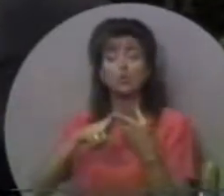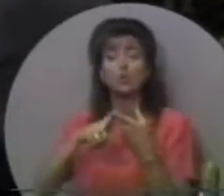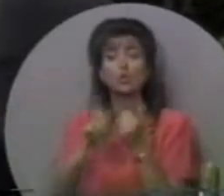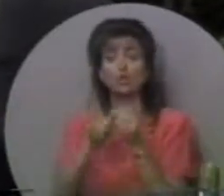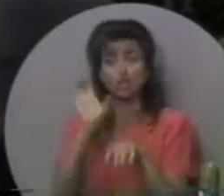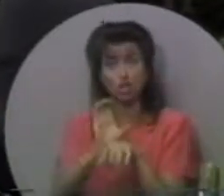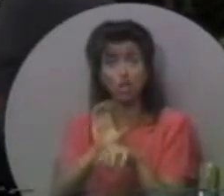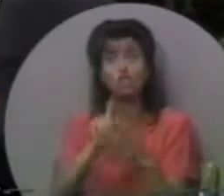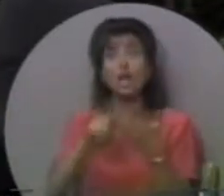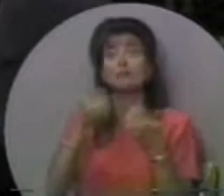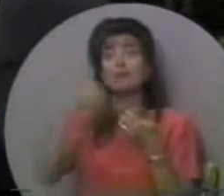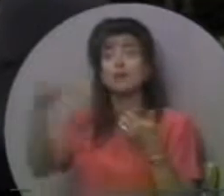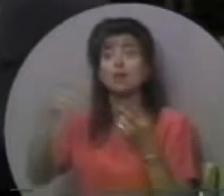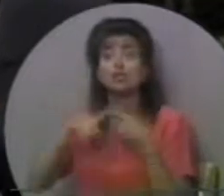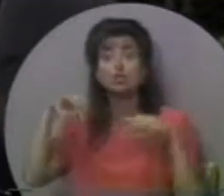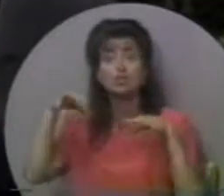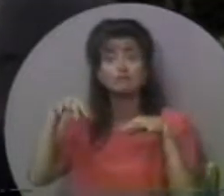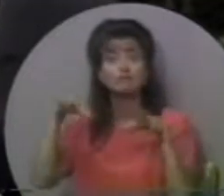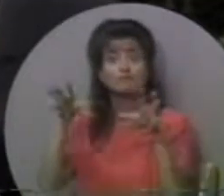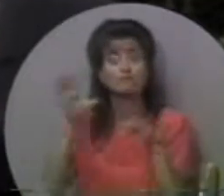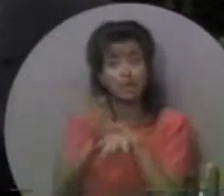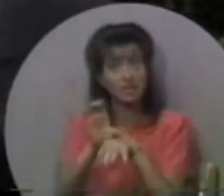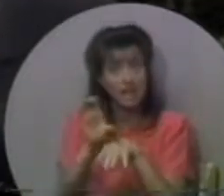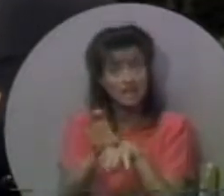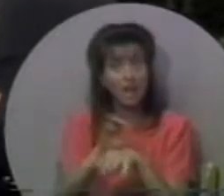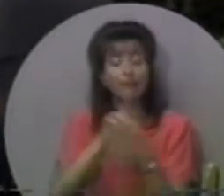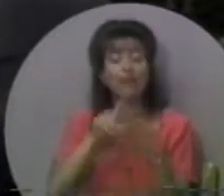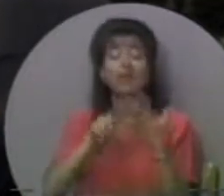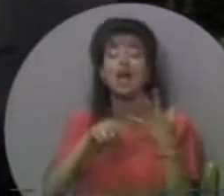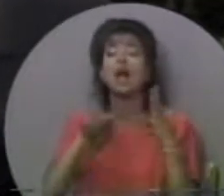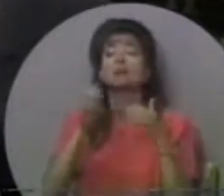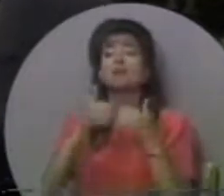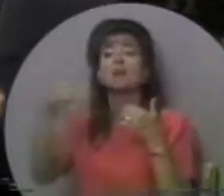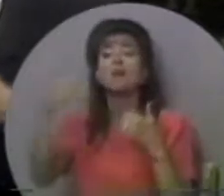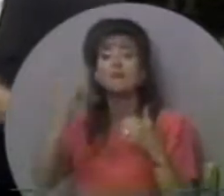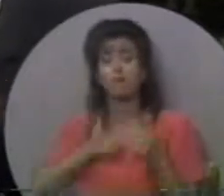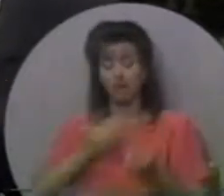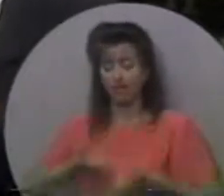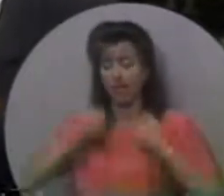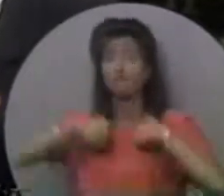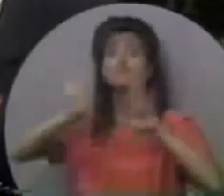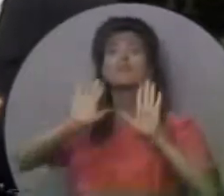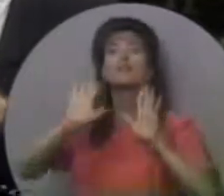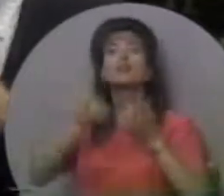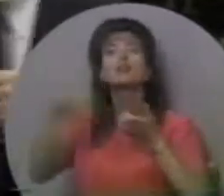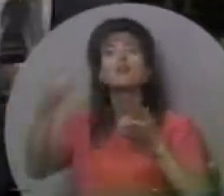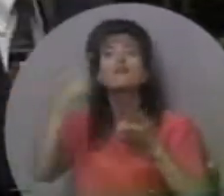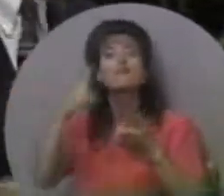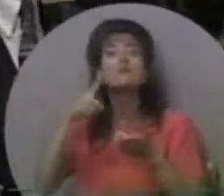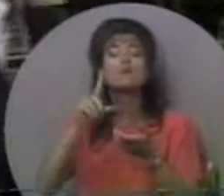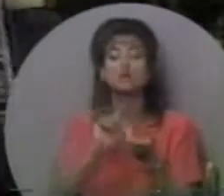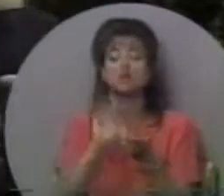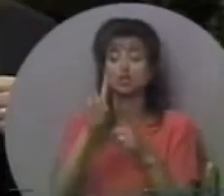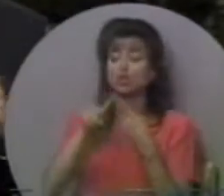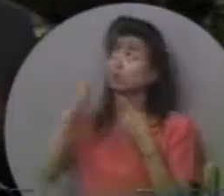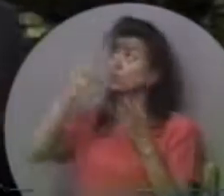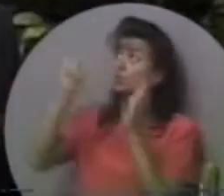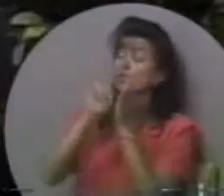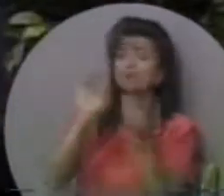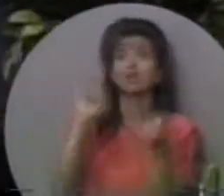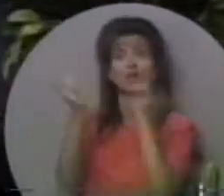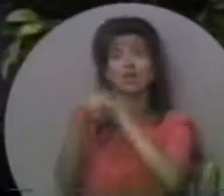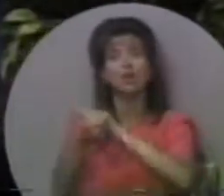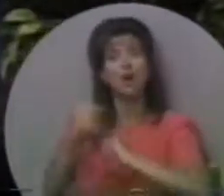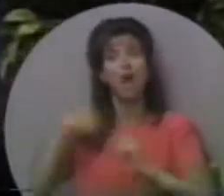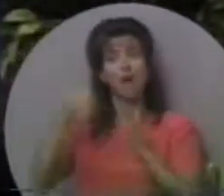відділений для тіла. Я відділений для зібрання. Я відділений для того, щоб складати своє життя. Я відділений, щоб бути змінений